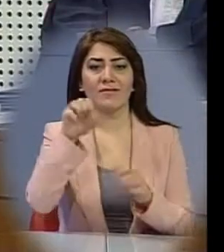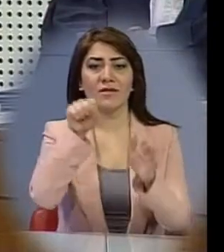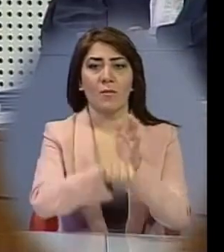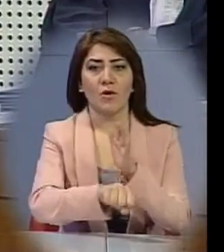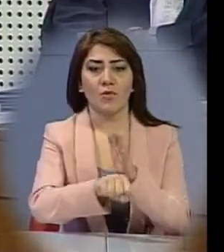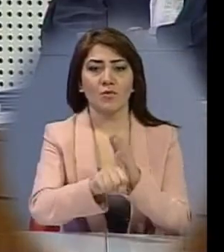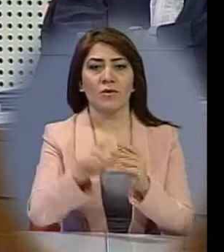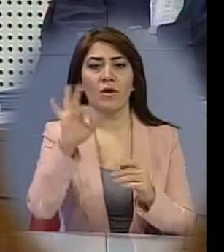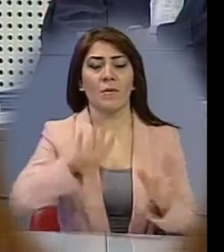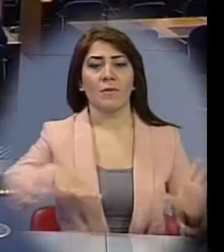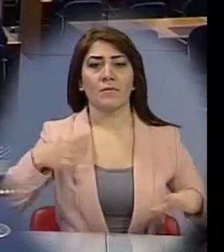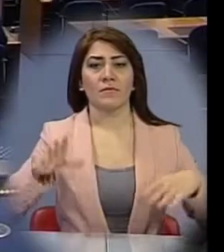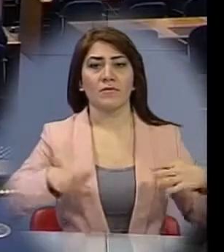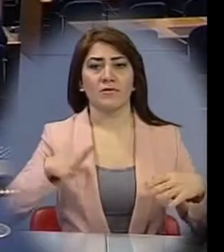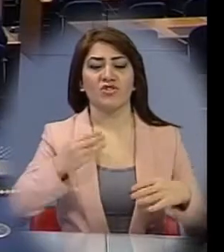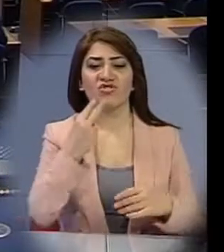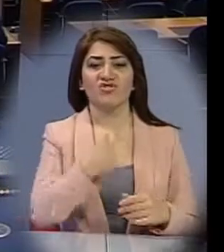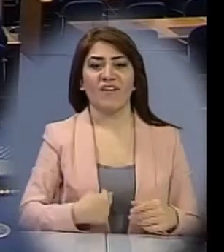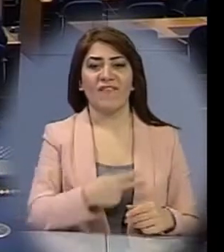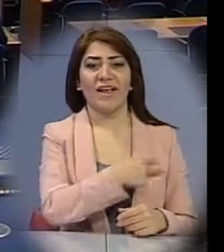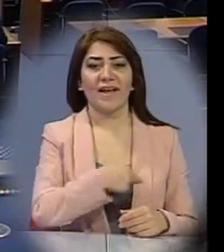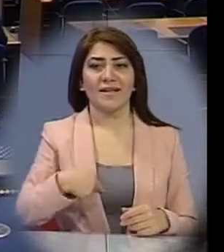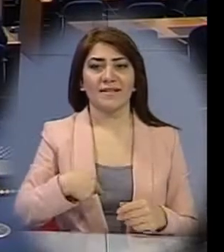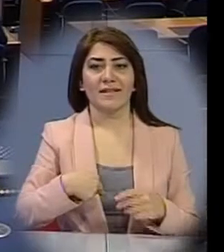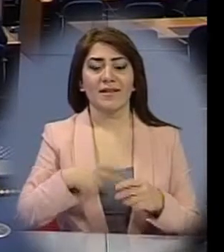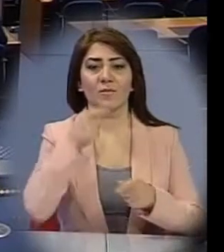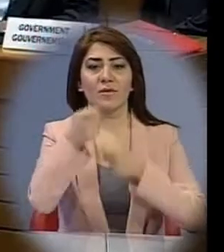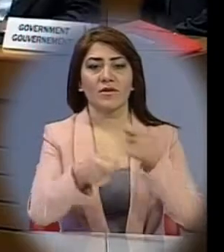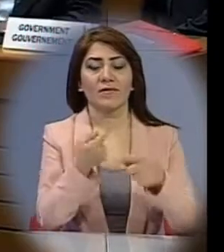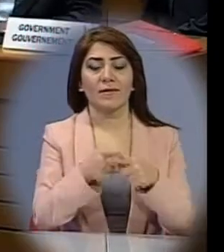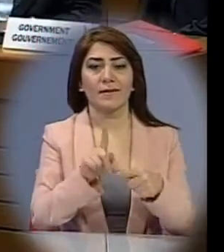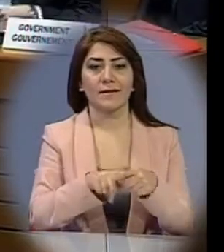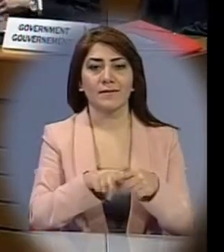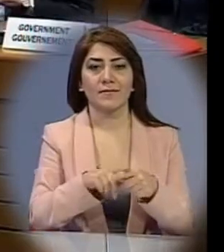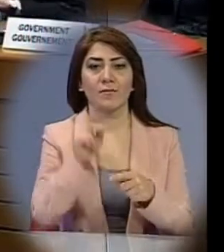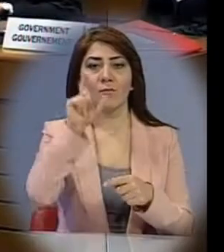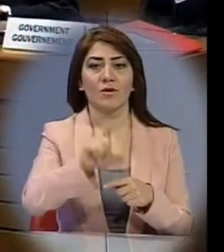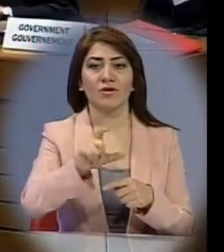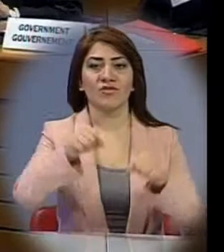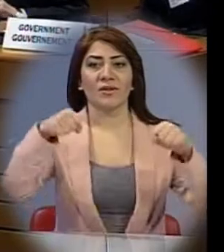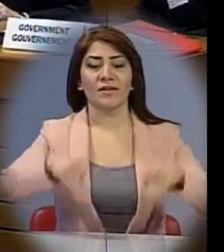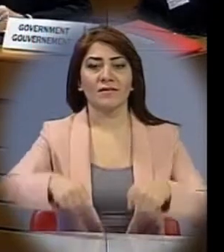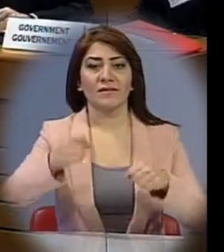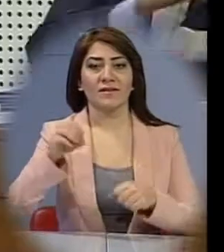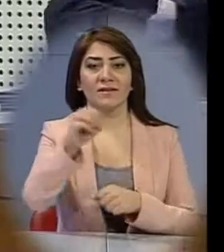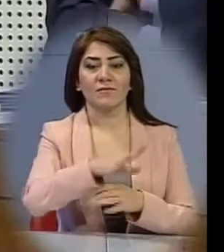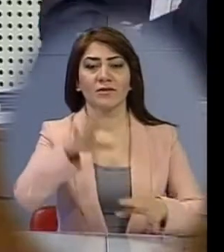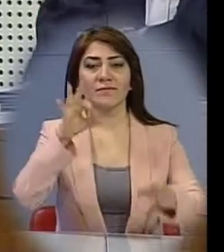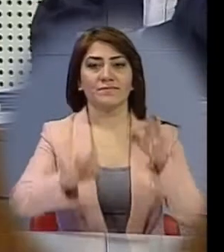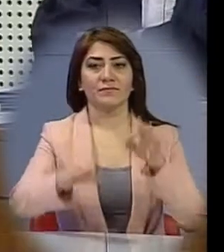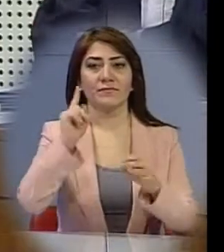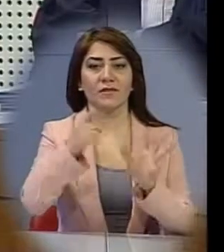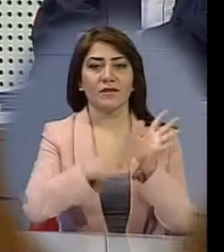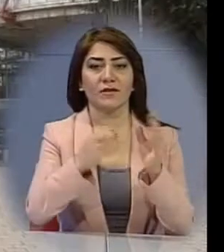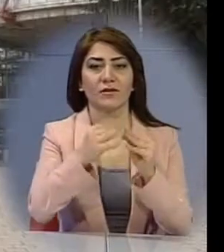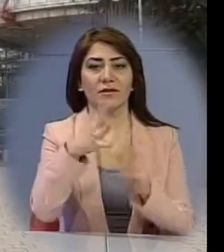են հայտ կալիս։ Շվեցարի այում կնովողսա էր այն պնդումները, որ մարդու իրավունքների եվրոպական դատարանը